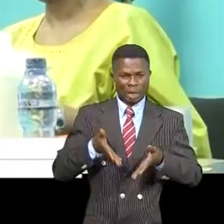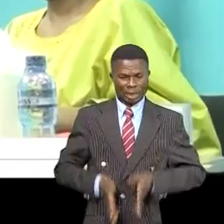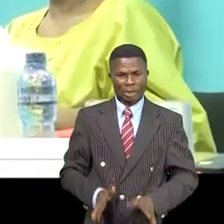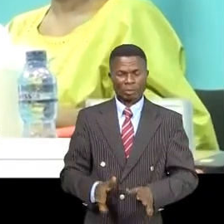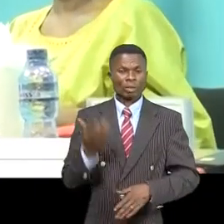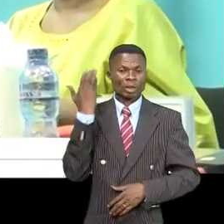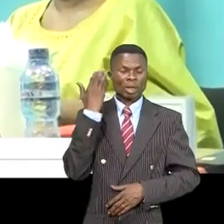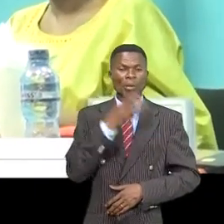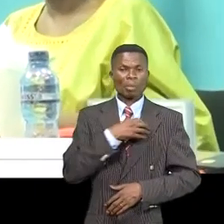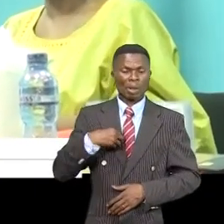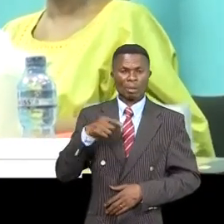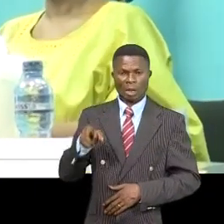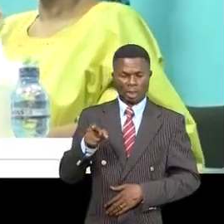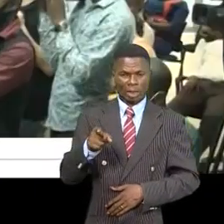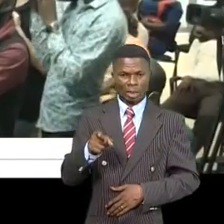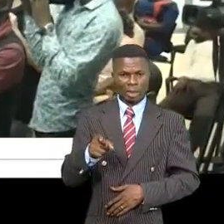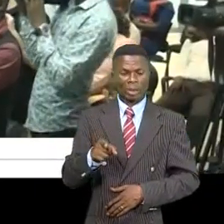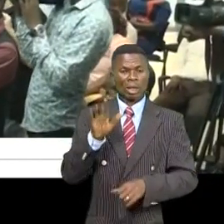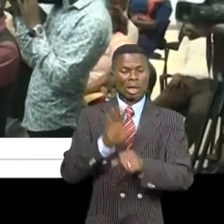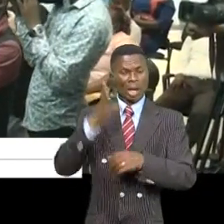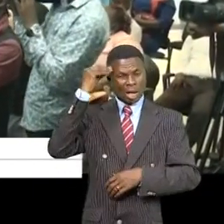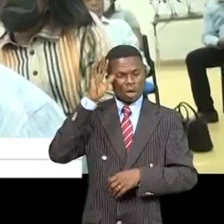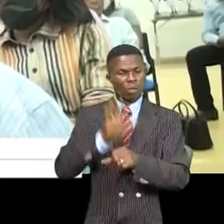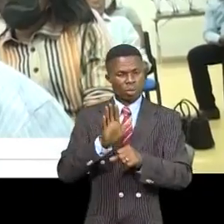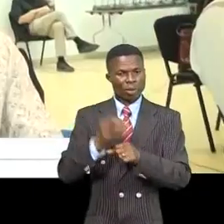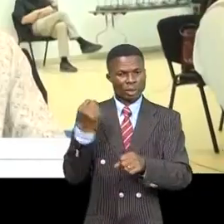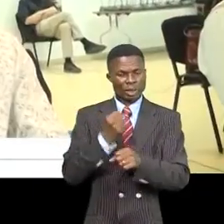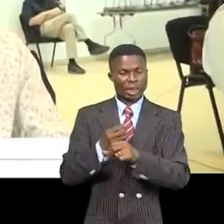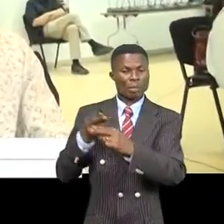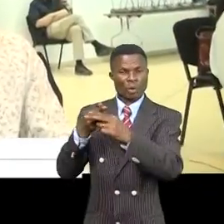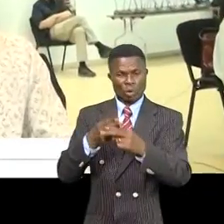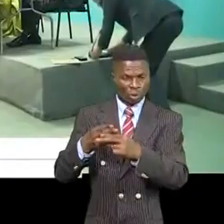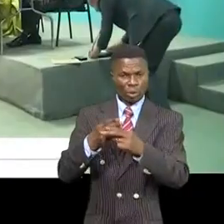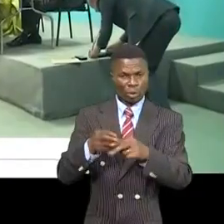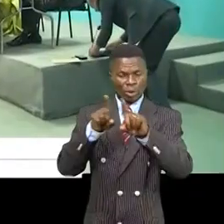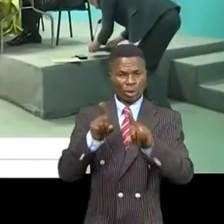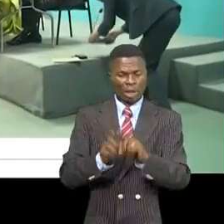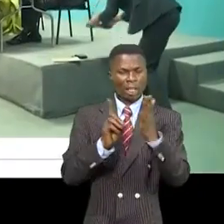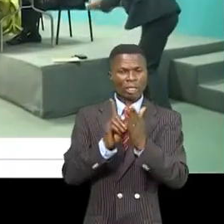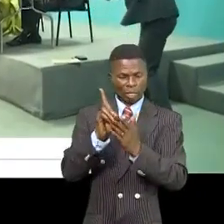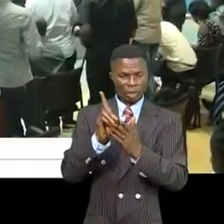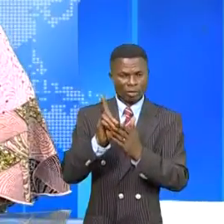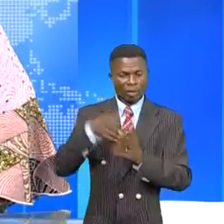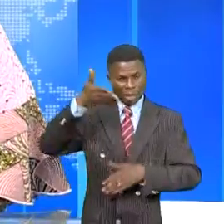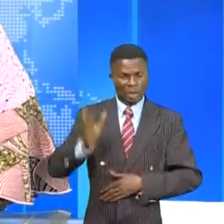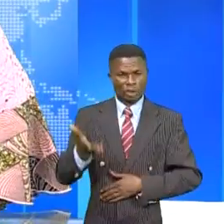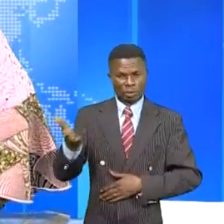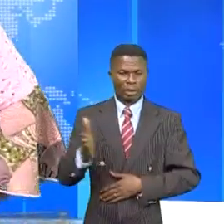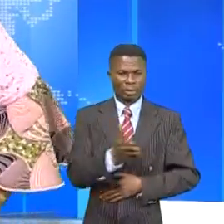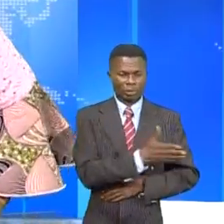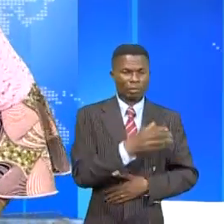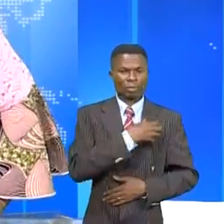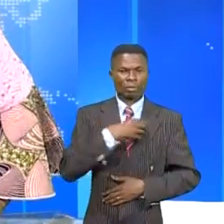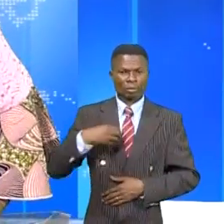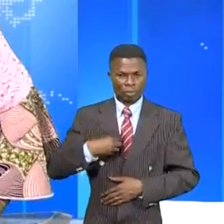Mme Bitu a derrière elle une forte expérience dans le domaine de la sécurité et du développement. Les